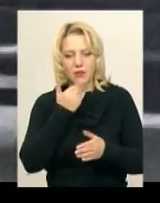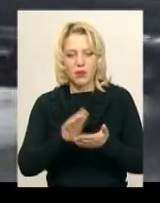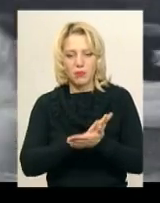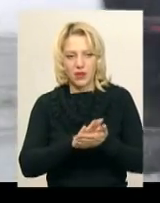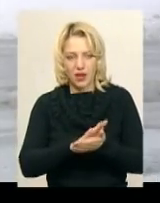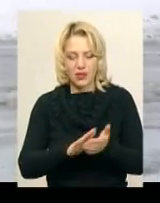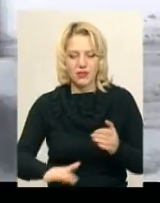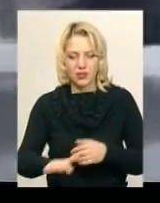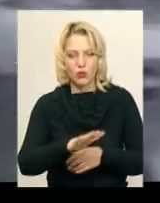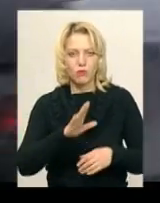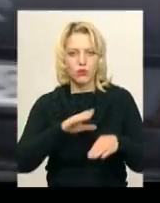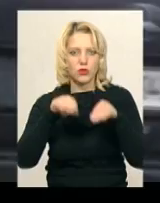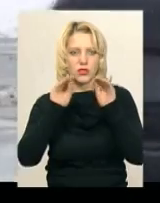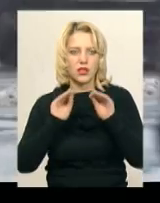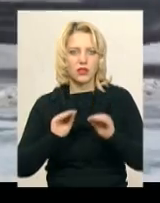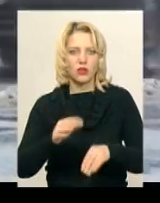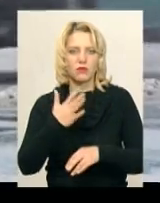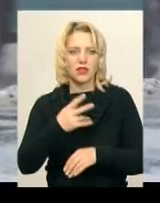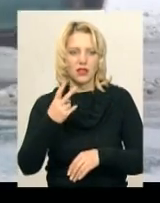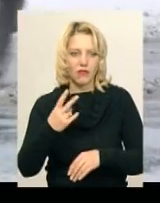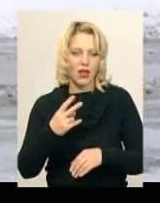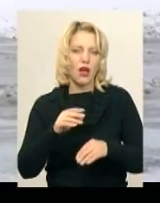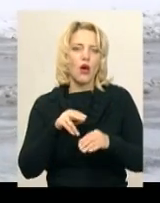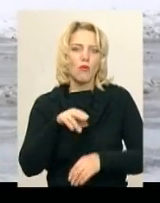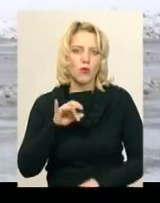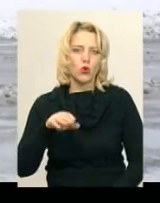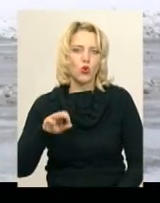протоколи. Нехай Ложила, Дем'ян Цегольник, новини Поділляцентр.